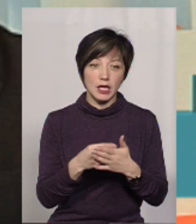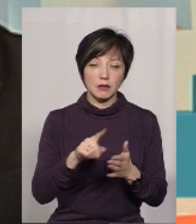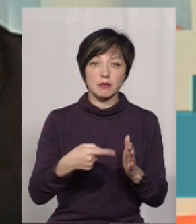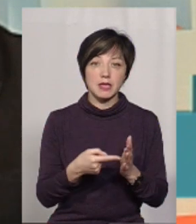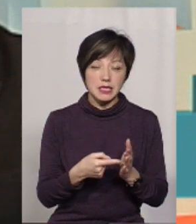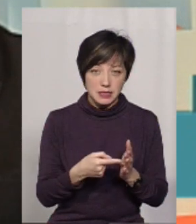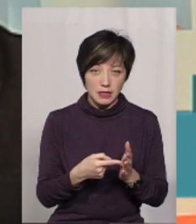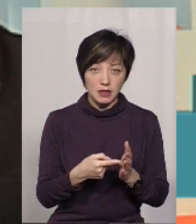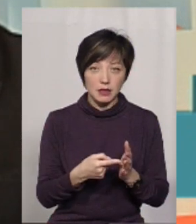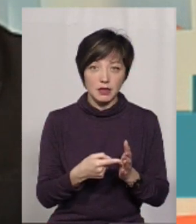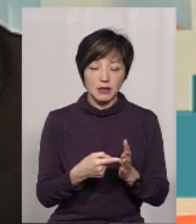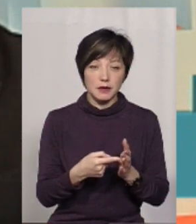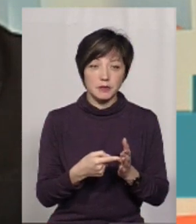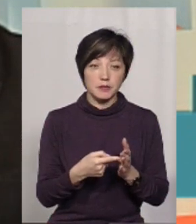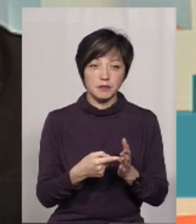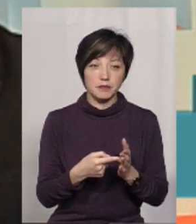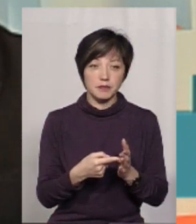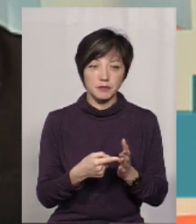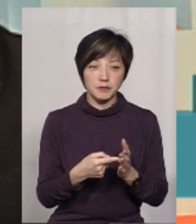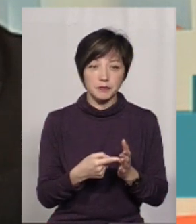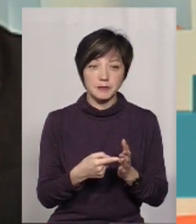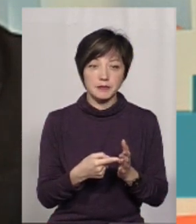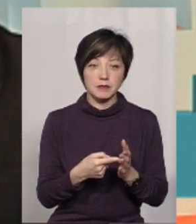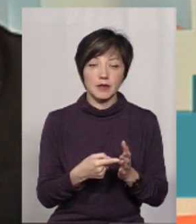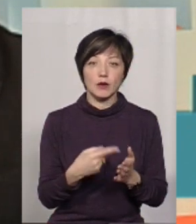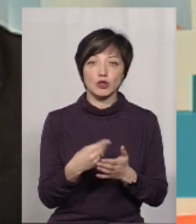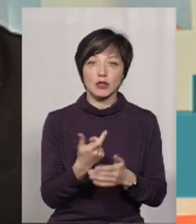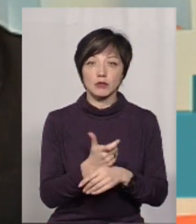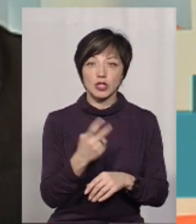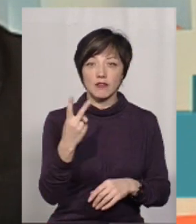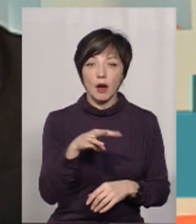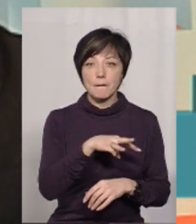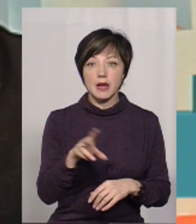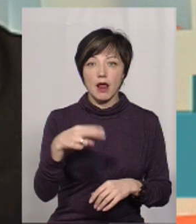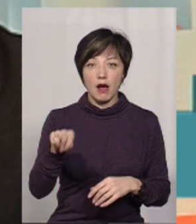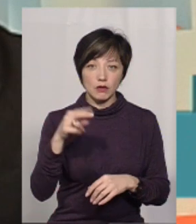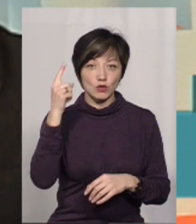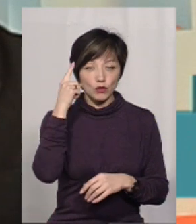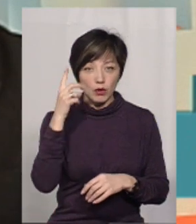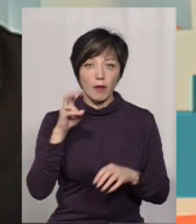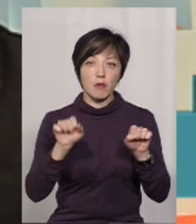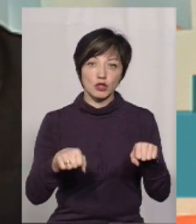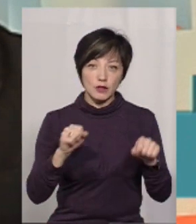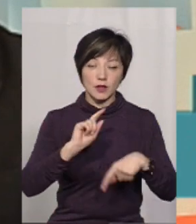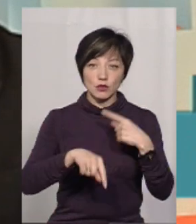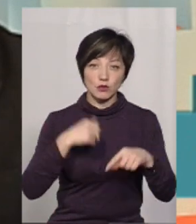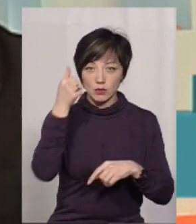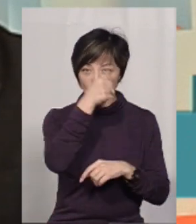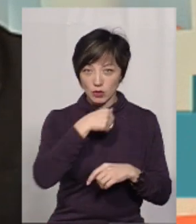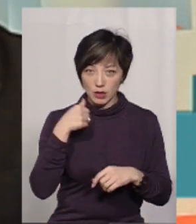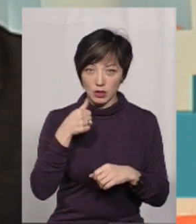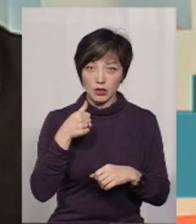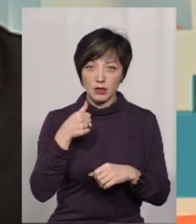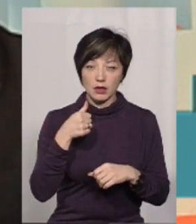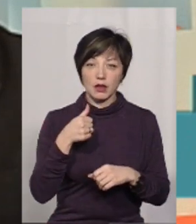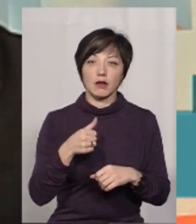місті бюджет більше 2 мільярдів. Я думаю, можливо в наступні роки